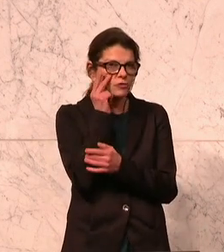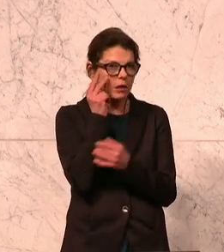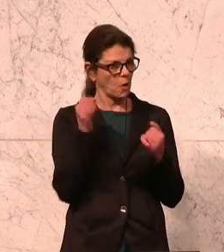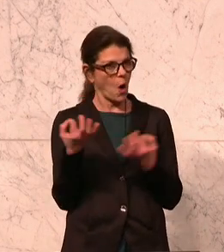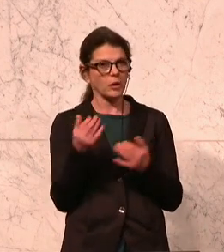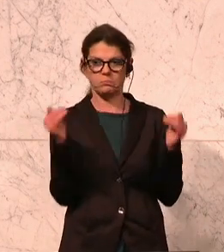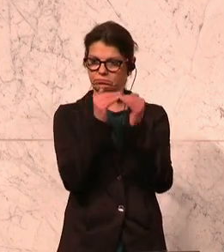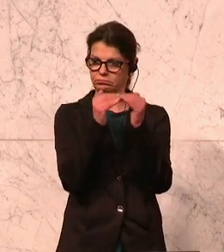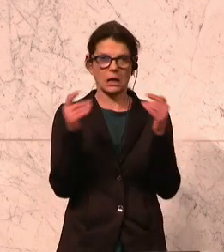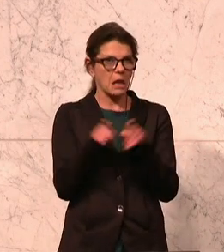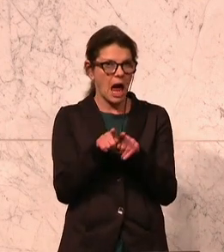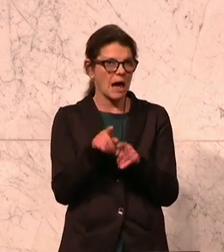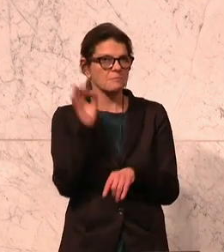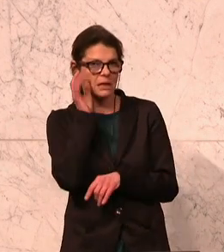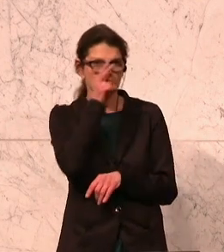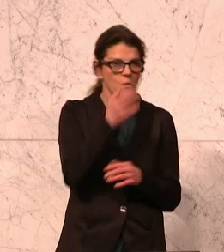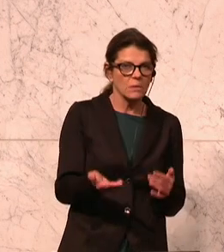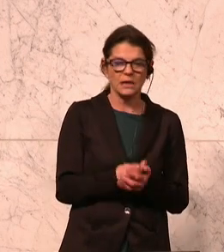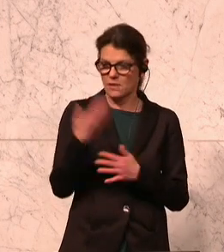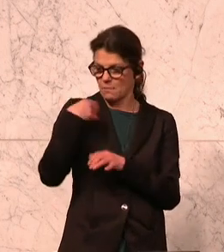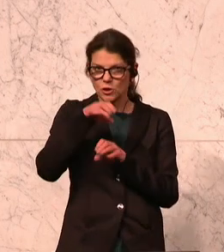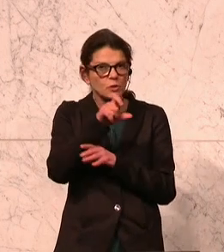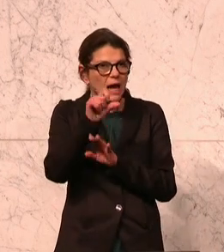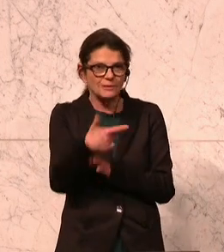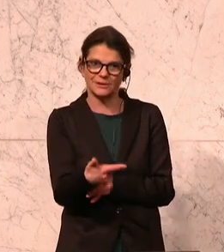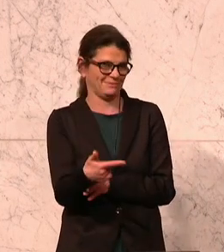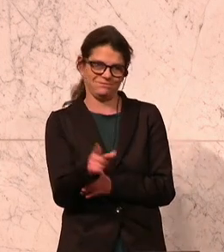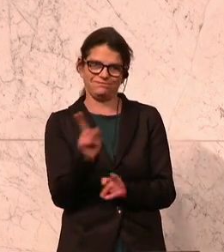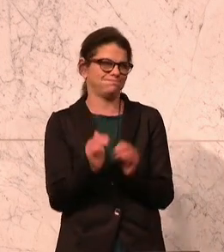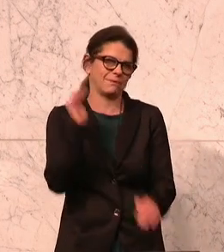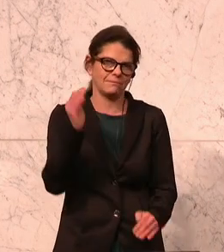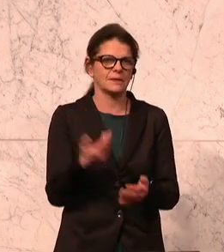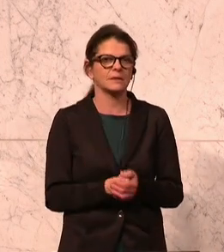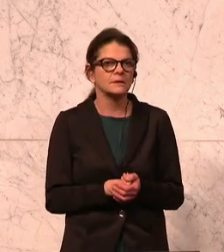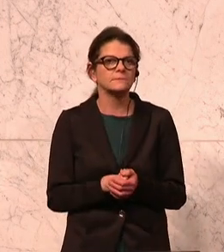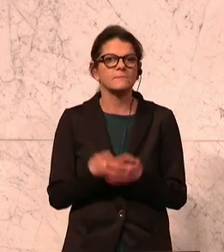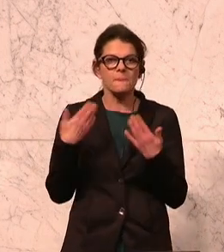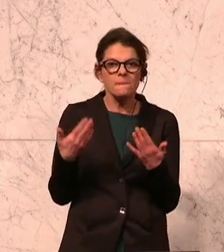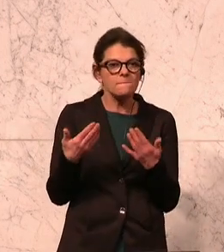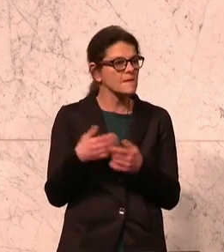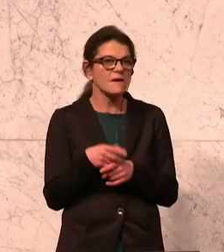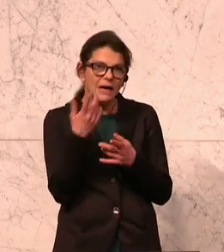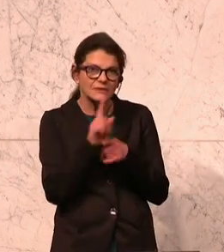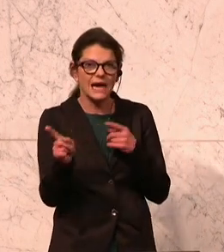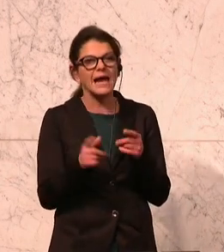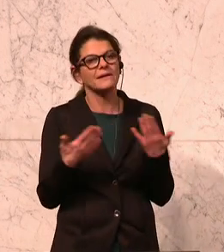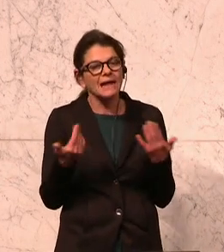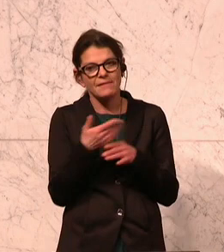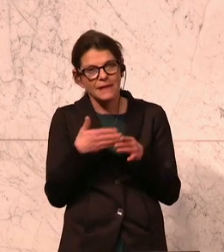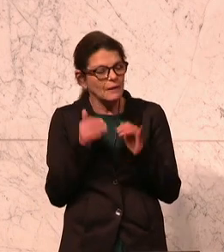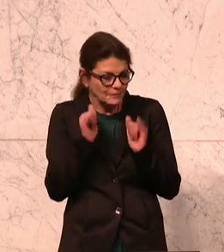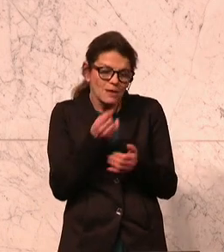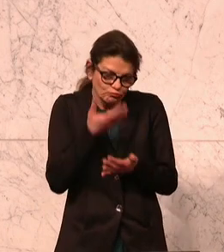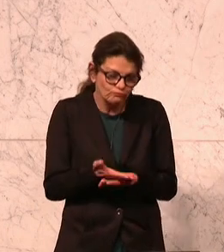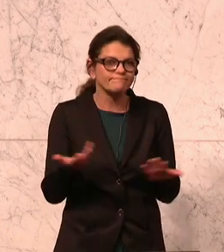ausgeglichenes Verhältnis. Das war es 1971 bei weitem nicht. Dabei auf der Strecke geblieben ist teilweise, auch das